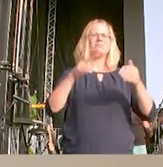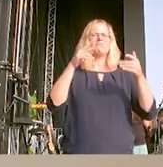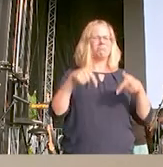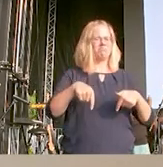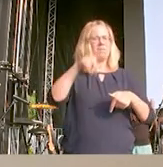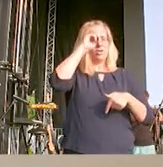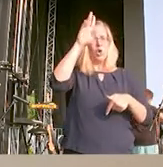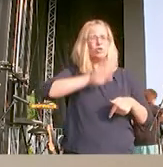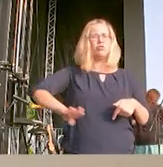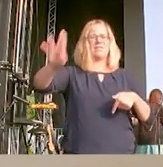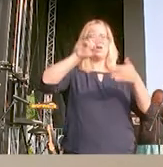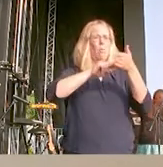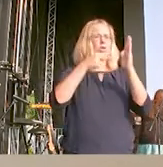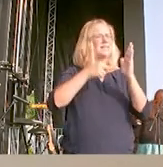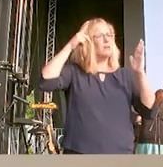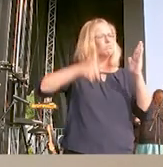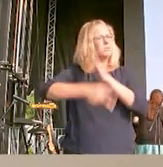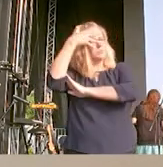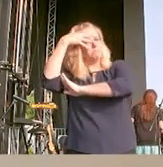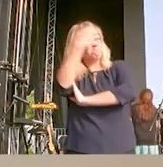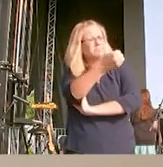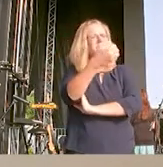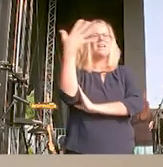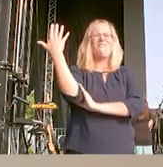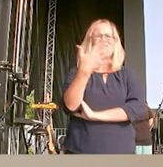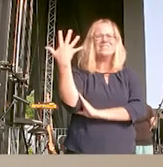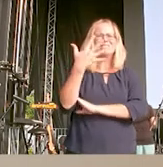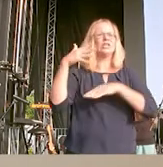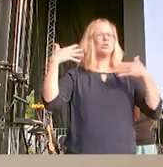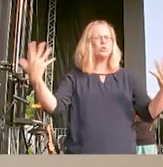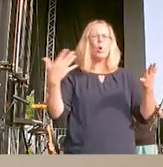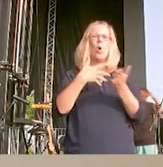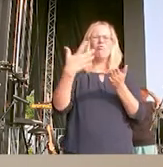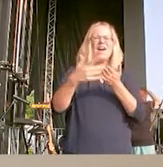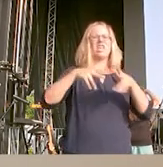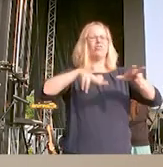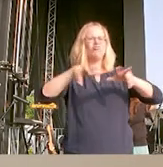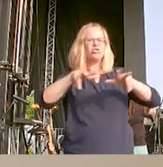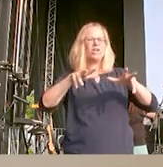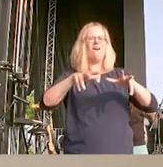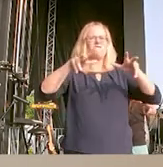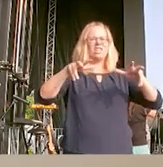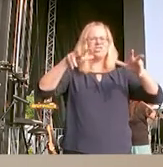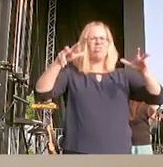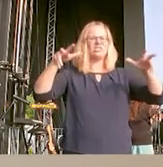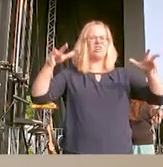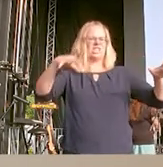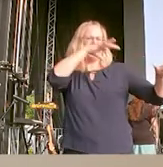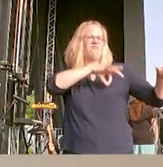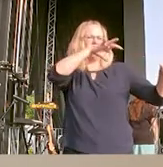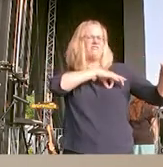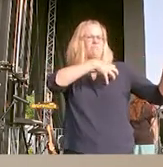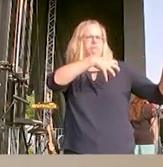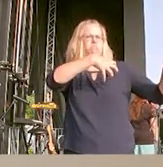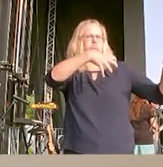Deutschland endlich erkennen, dass grenzenloses Wirtschaftswachstum und Gewinnmaximierung für